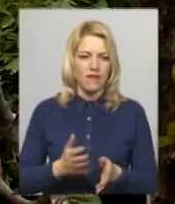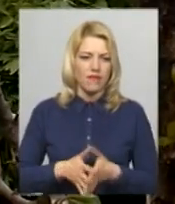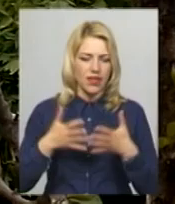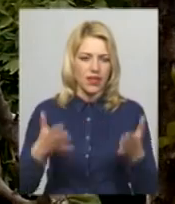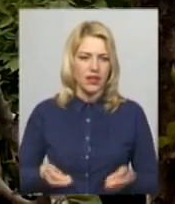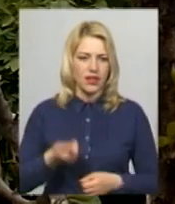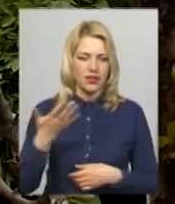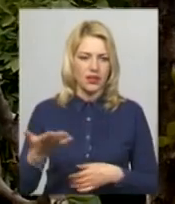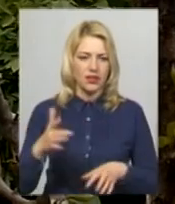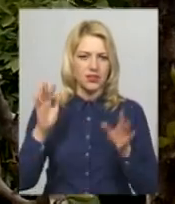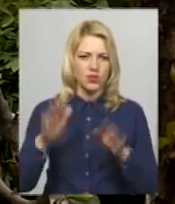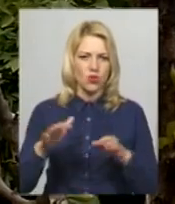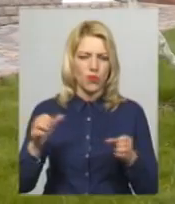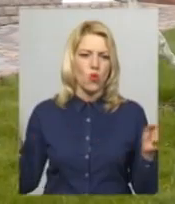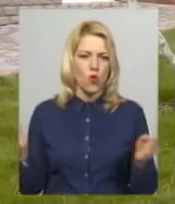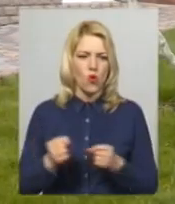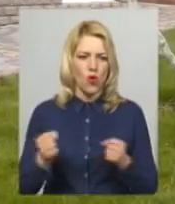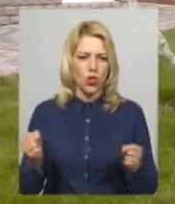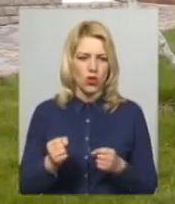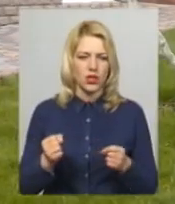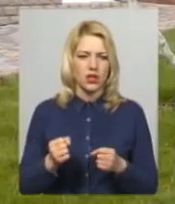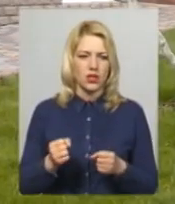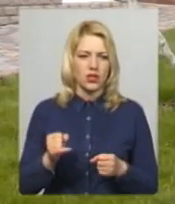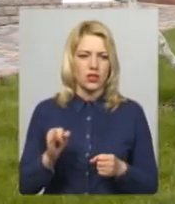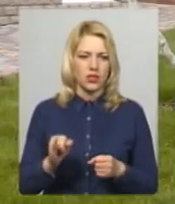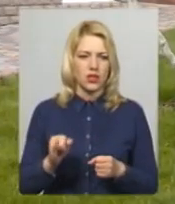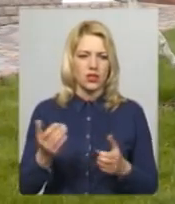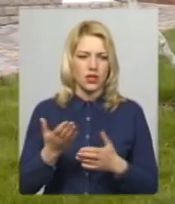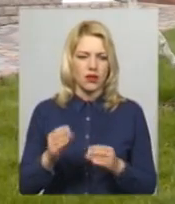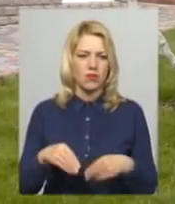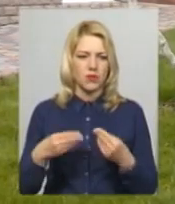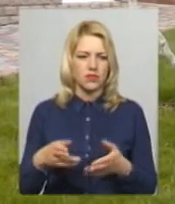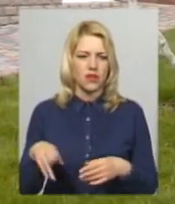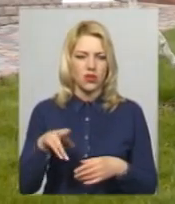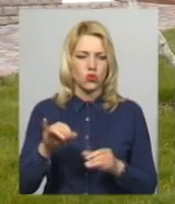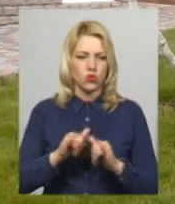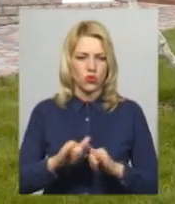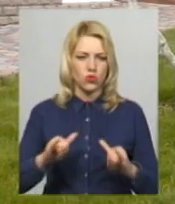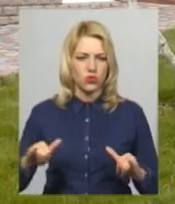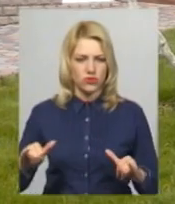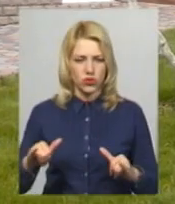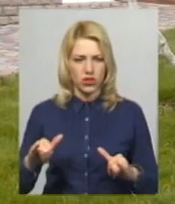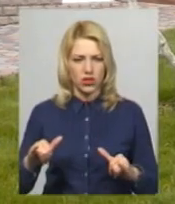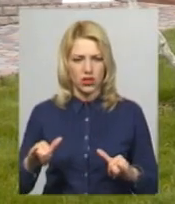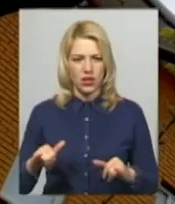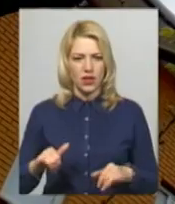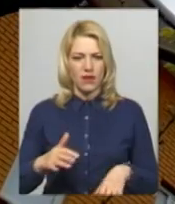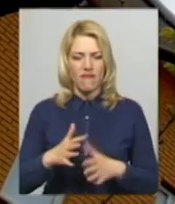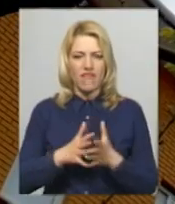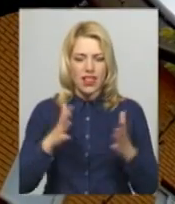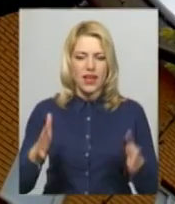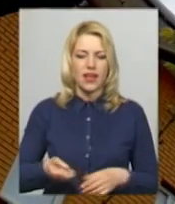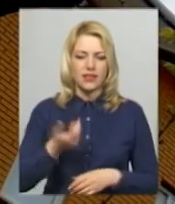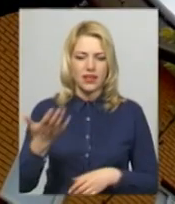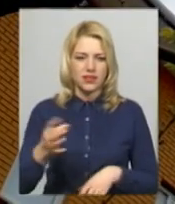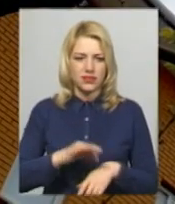опадів, холодна погода достатня, яка спричинила розвиток дуже великої кількості хвороб. Але